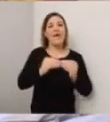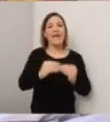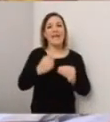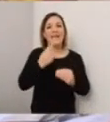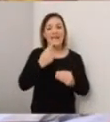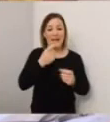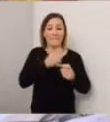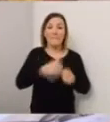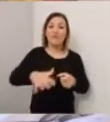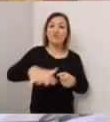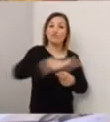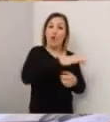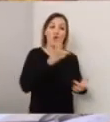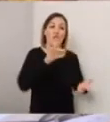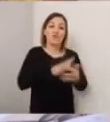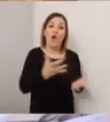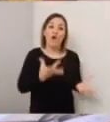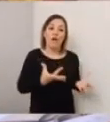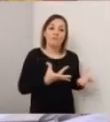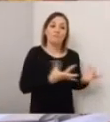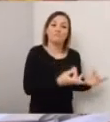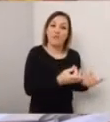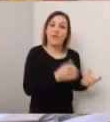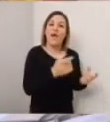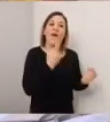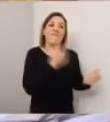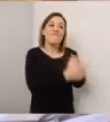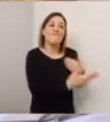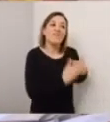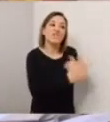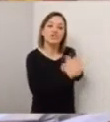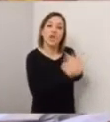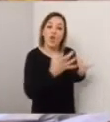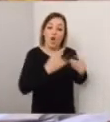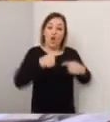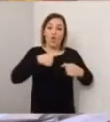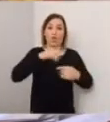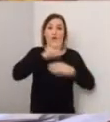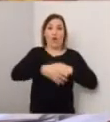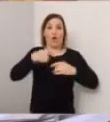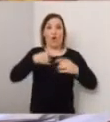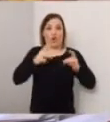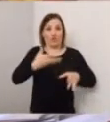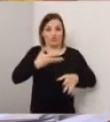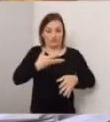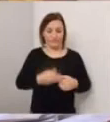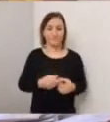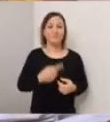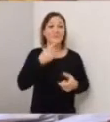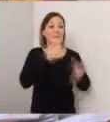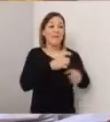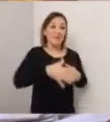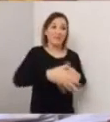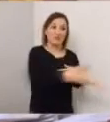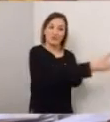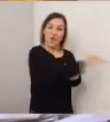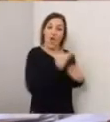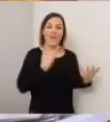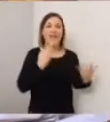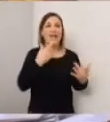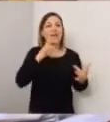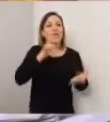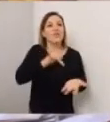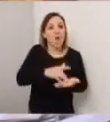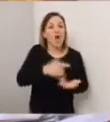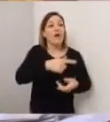contatto con i contaminati. Le persone che sono state in contatto con le persone che sono state accertate positive